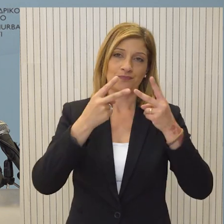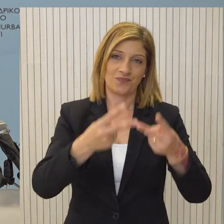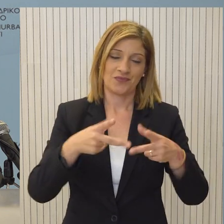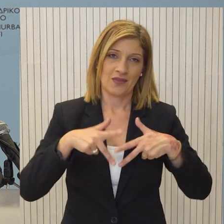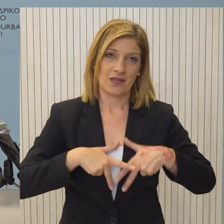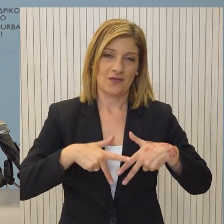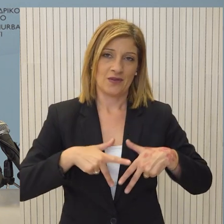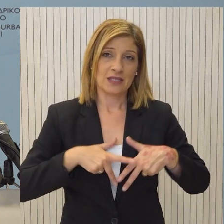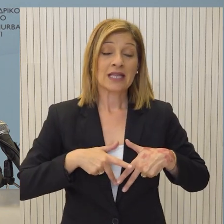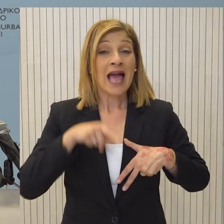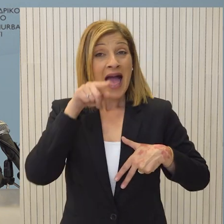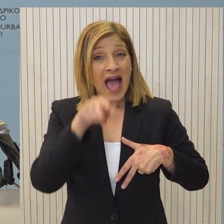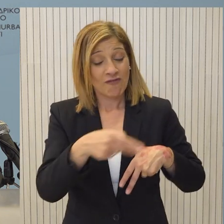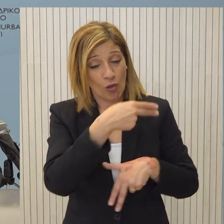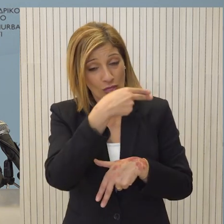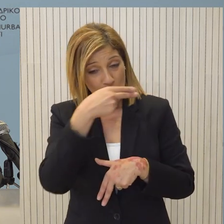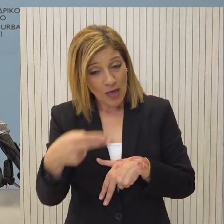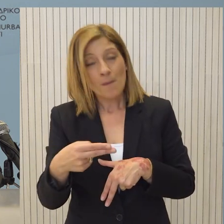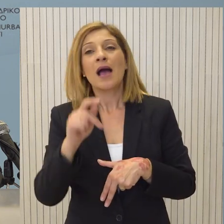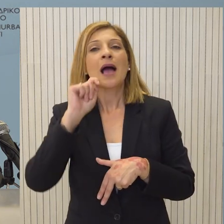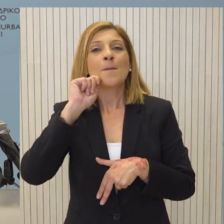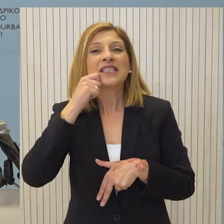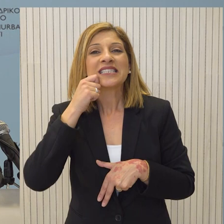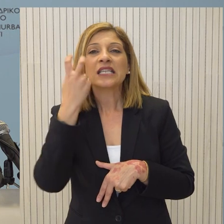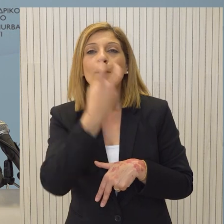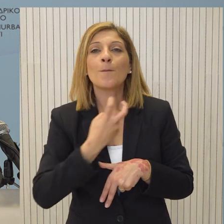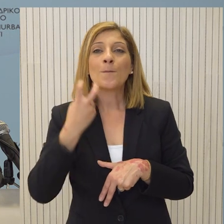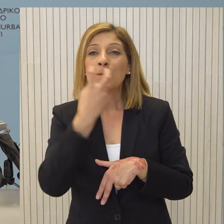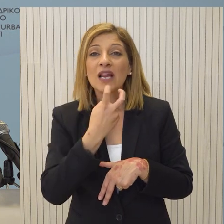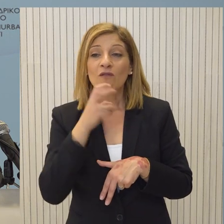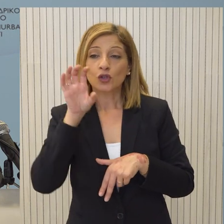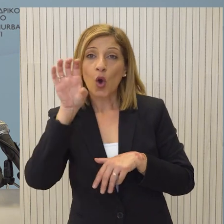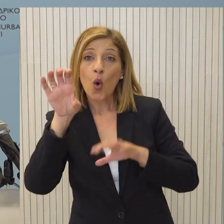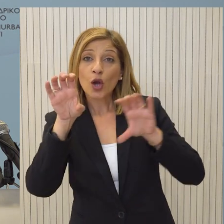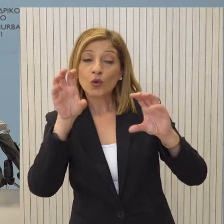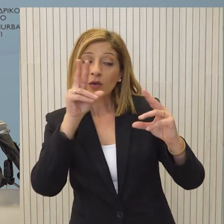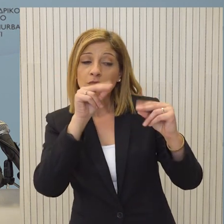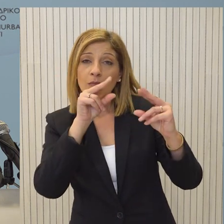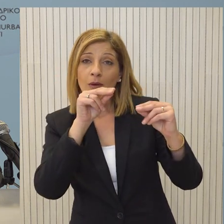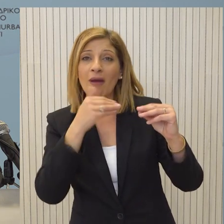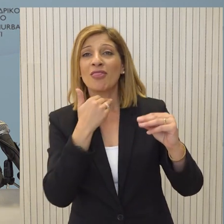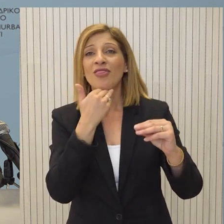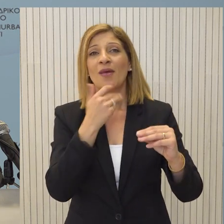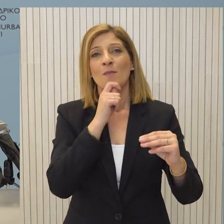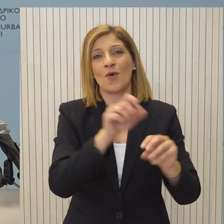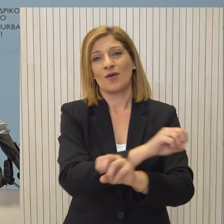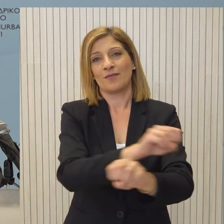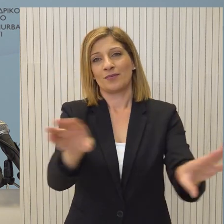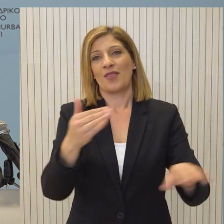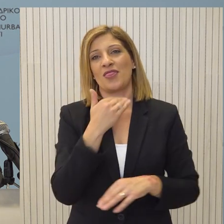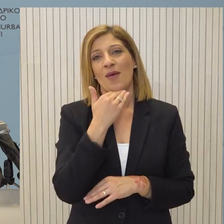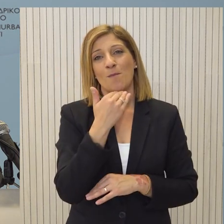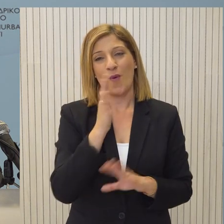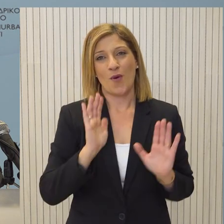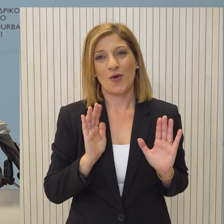επαναλαμβάνω η συζήτηση που μπορεί να έχουν οι υπηρεσίες μυστικών πληροφοριών των δύο χωρών δεν είναι ζήτημα το οποίο δημοσιοποιείται ή ζήτημα που αφορά την δημόσια συζήτηση